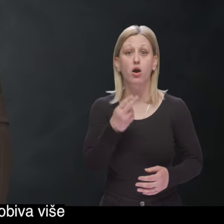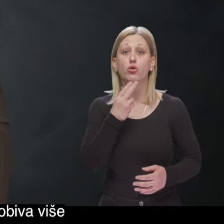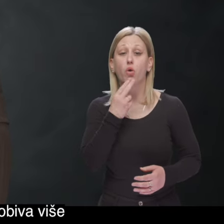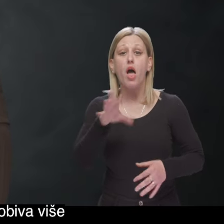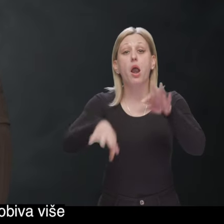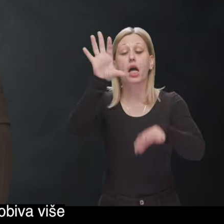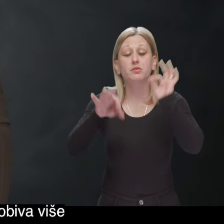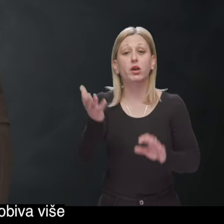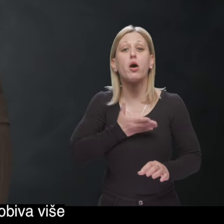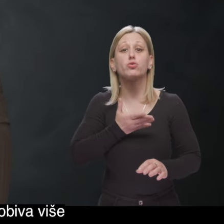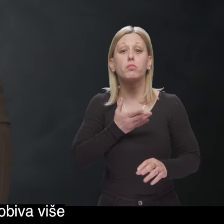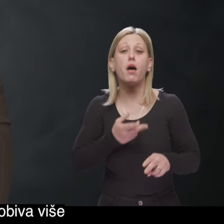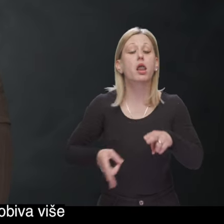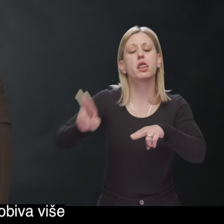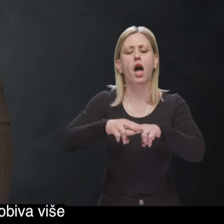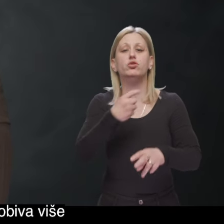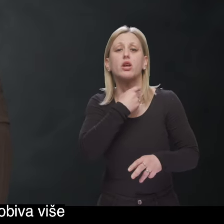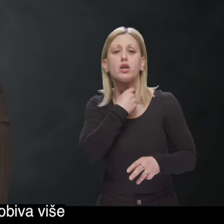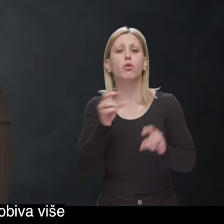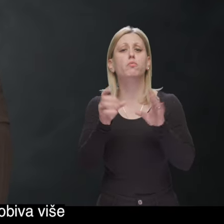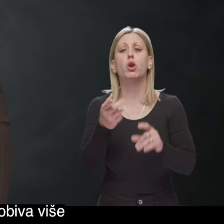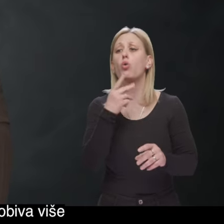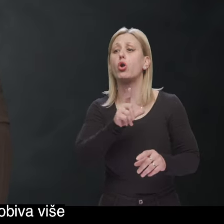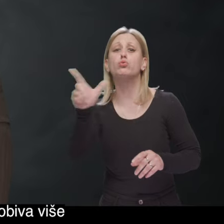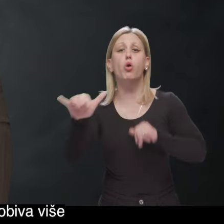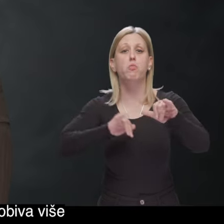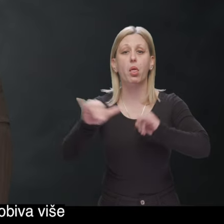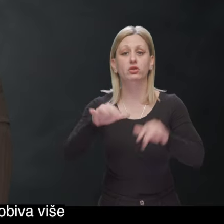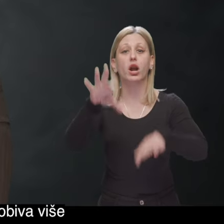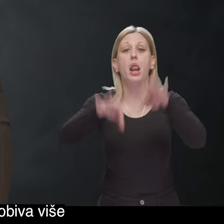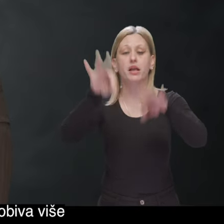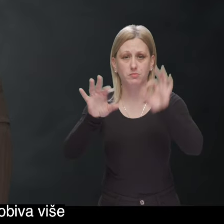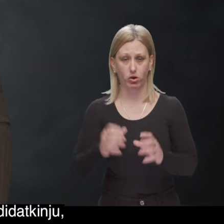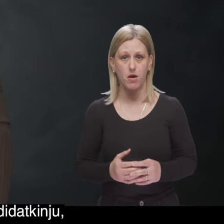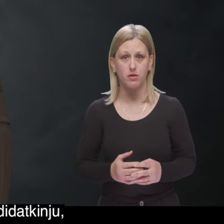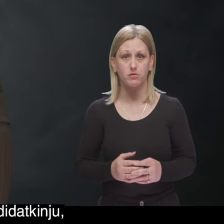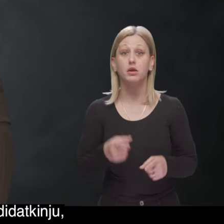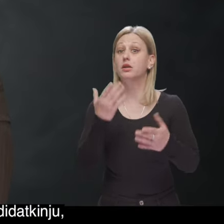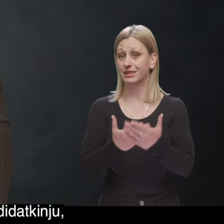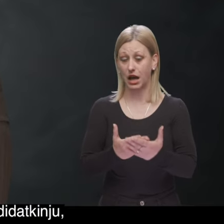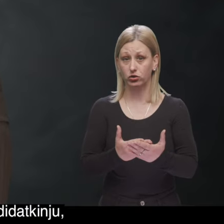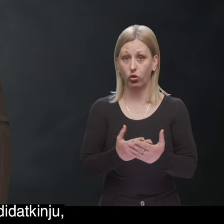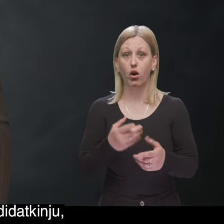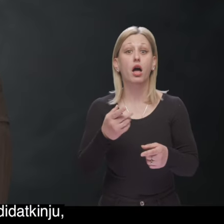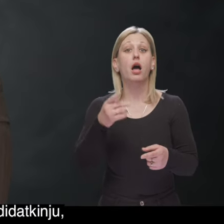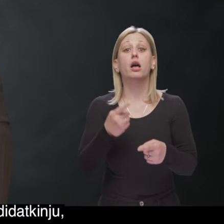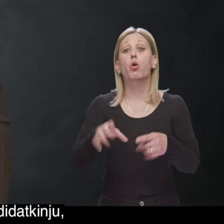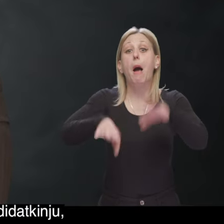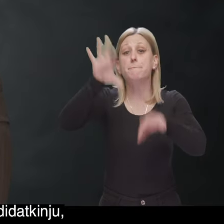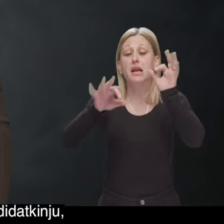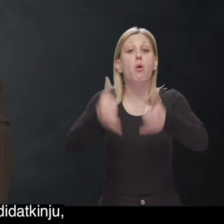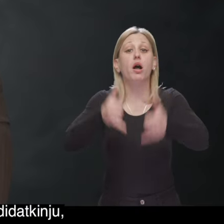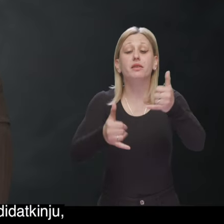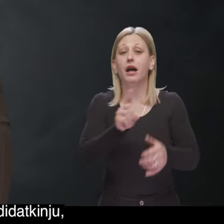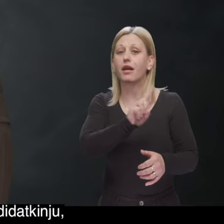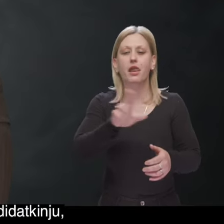Hrvatski predsjednik prijeva više glasova od bilo kojih drugog političara na drugim izborima. Upravo zato jer